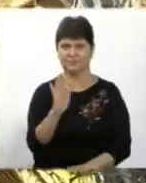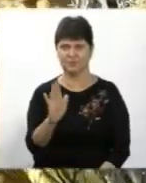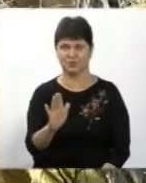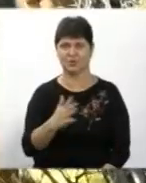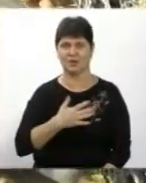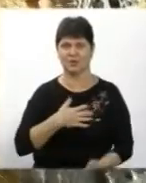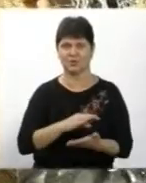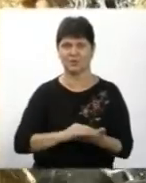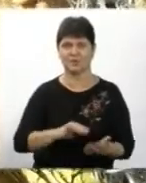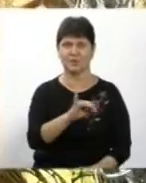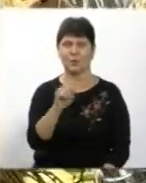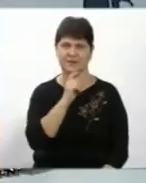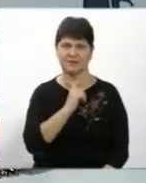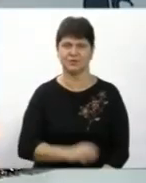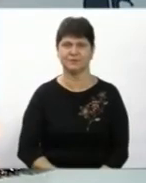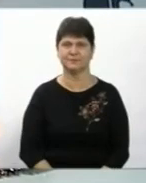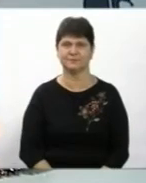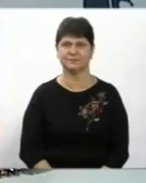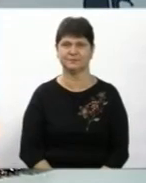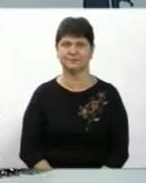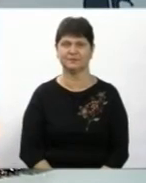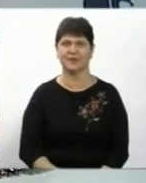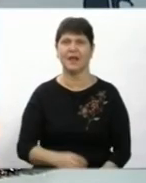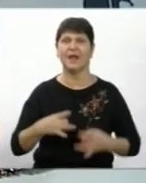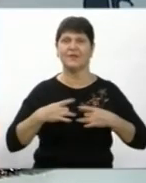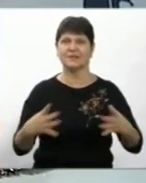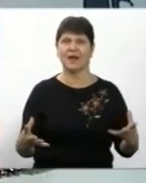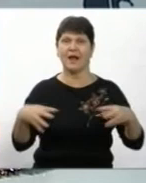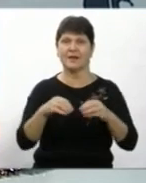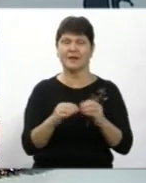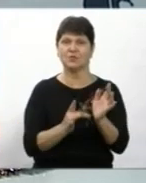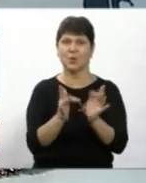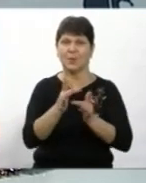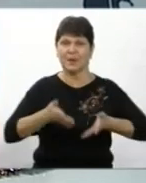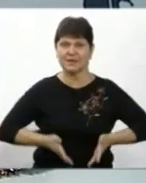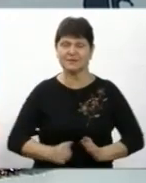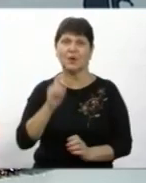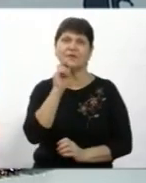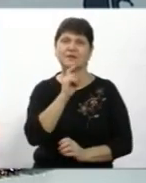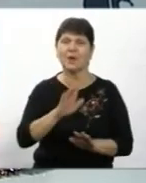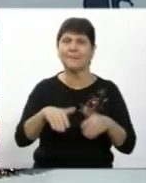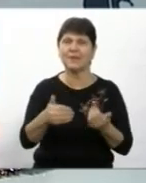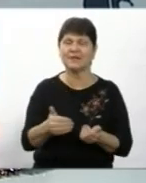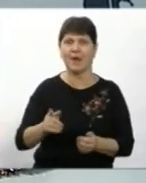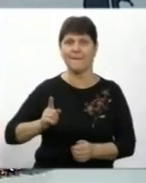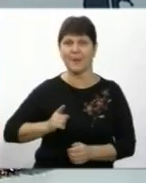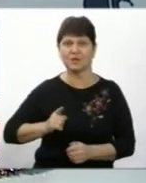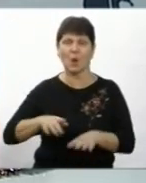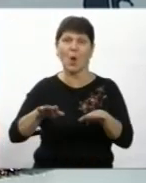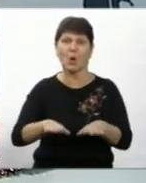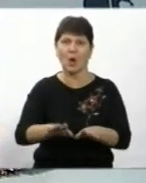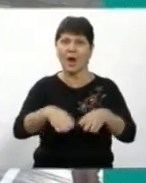новини на Суспільному, Вінниця Відсвяткувати разом Різдво віничанам запропонували патрульні Локації